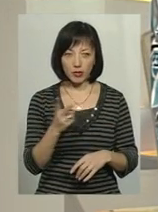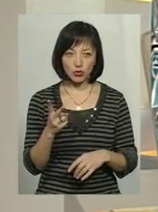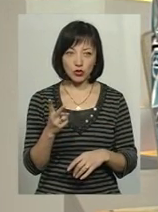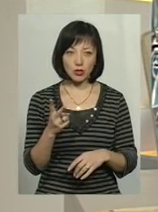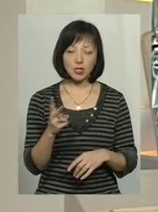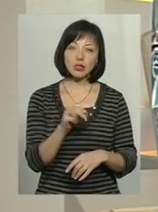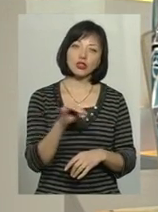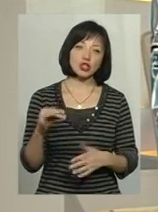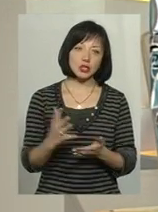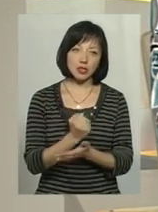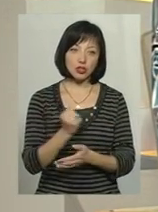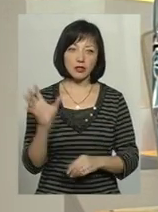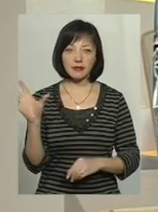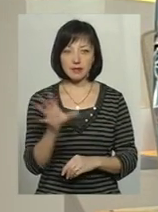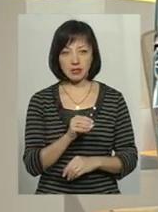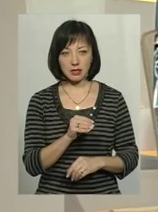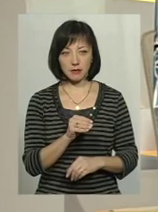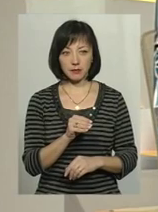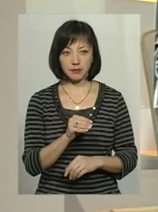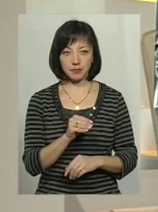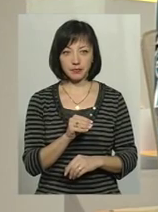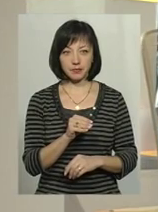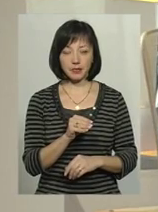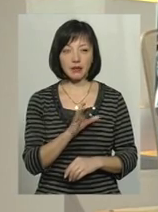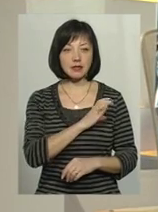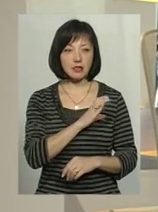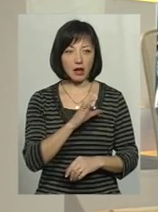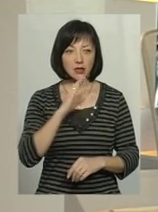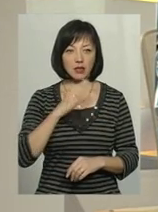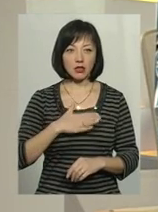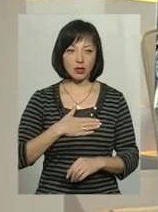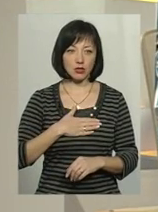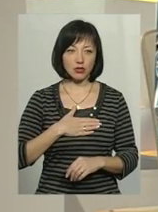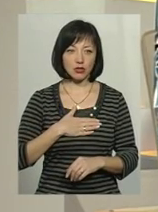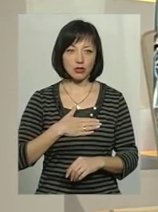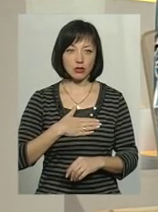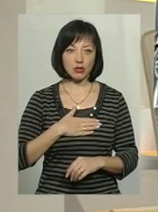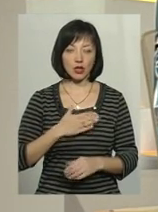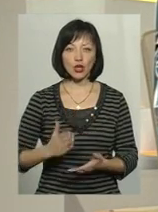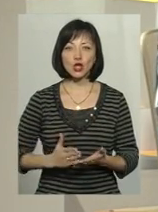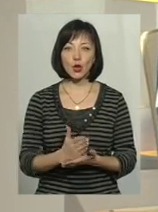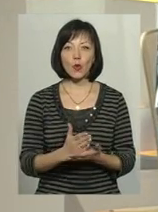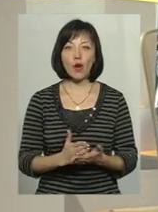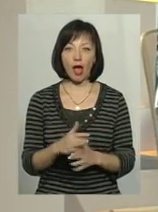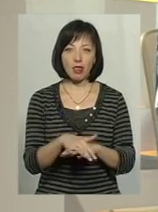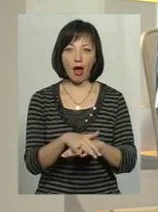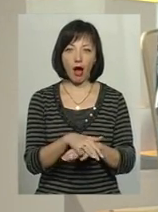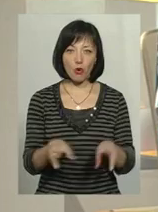чи знайшли всі статки наших слуг народу,